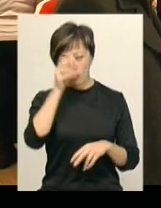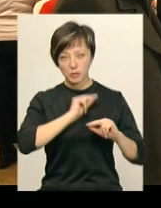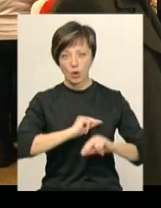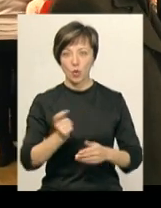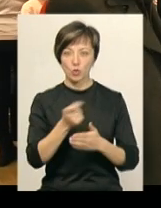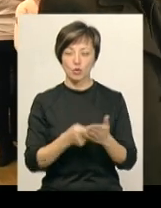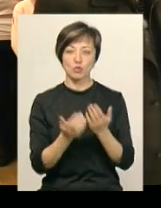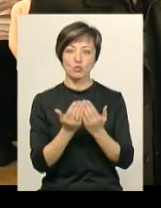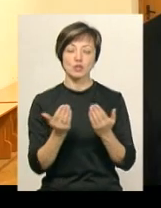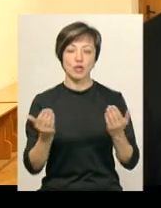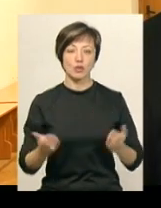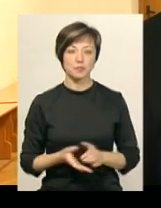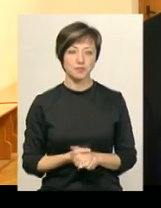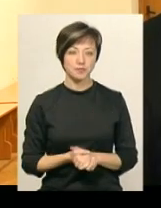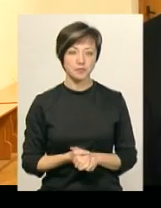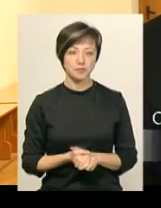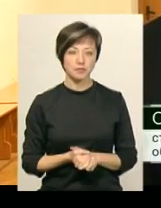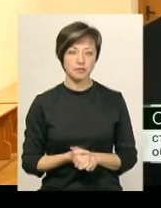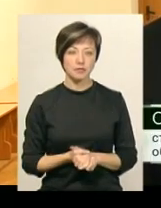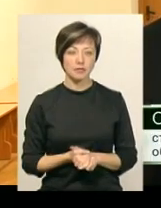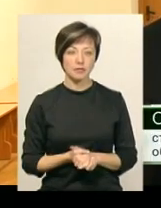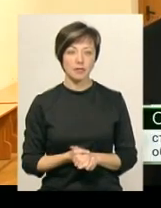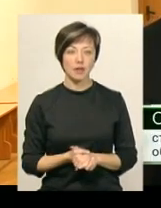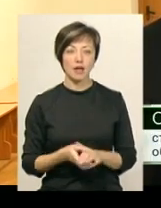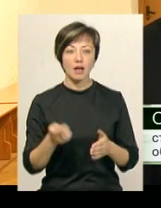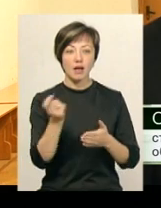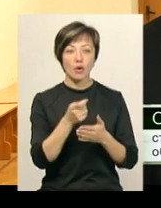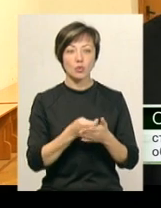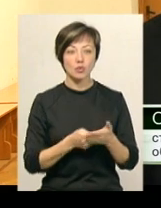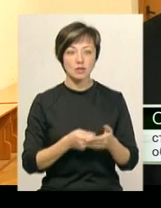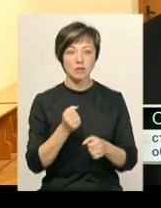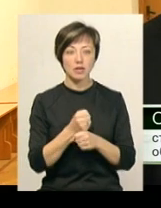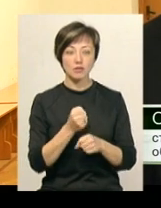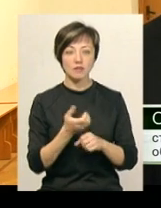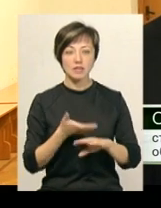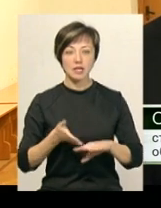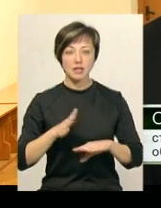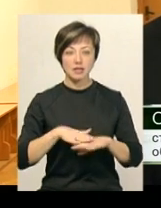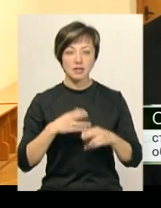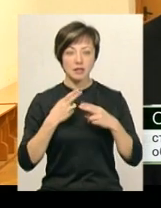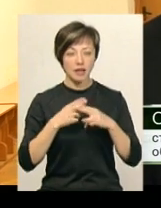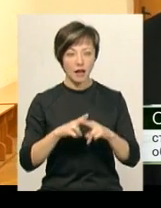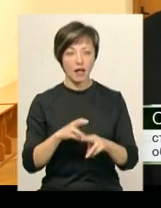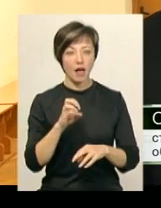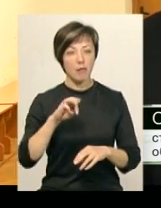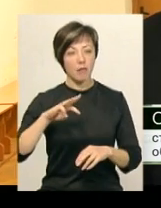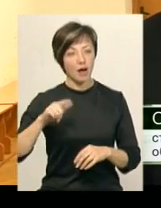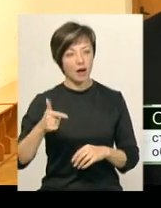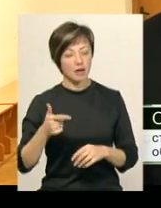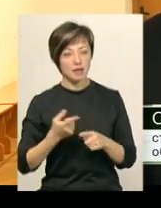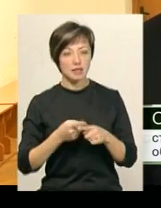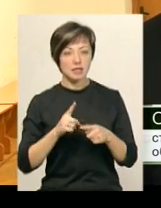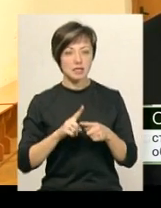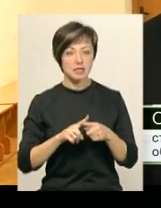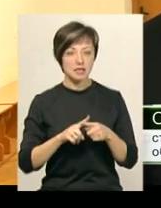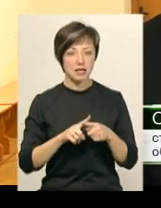художнього музею Олена Скорук. «Художник працює в складній дуже техніці емалі, це